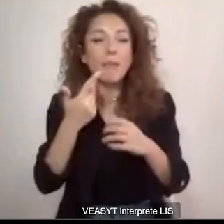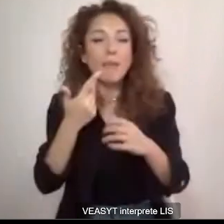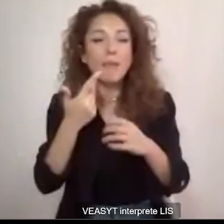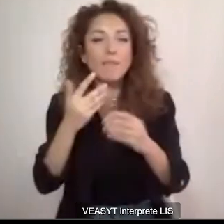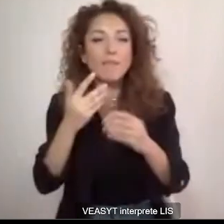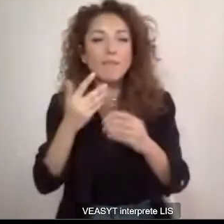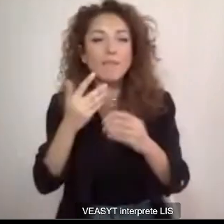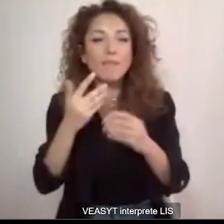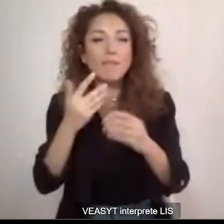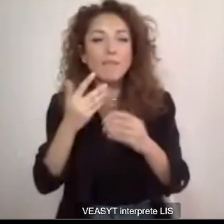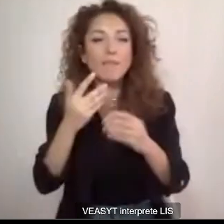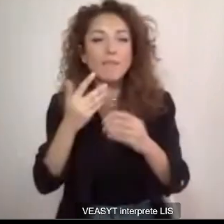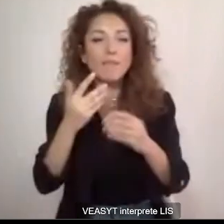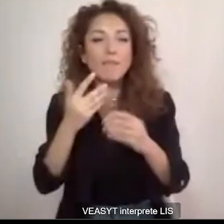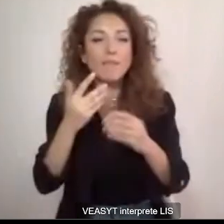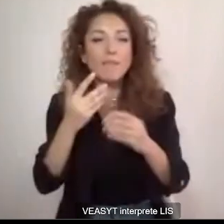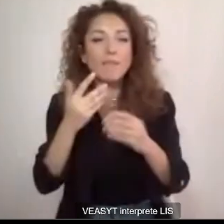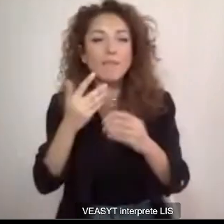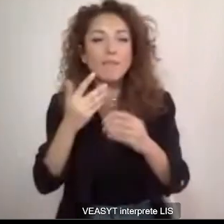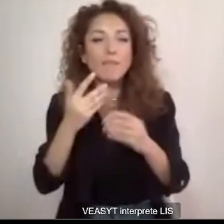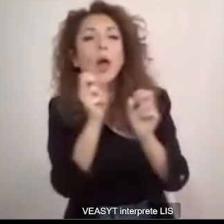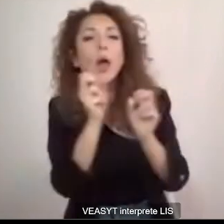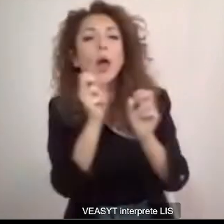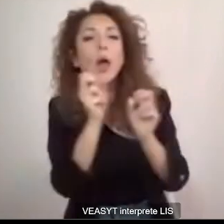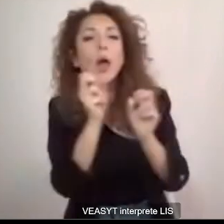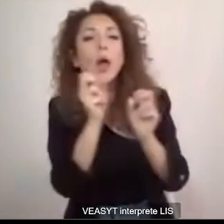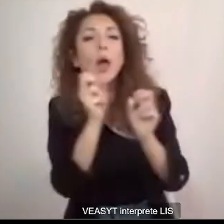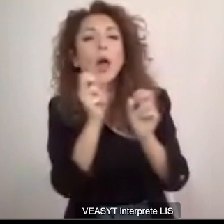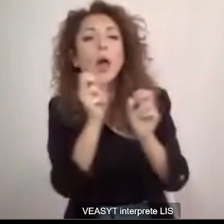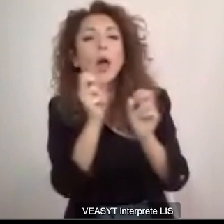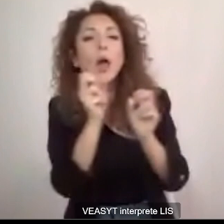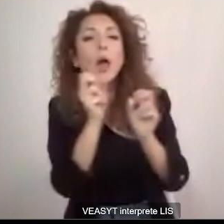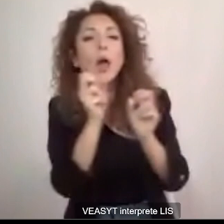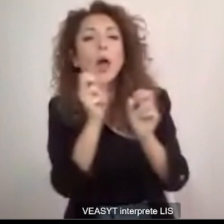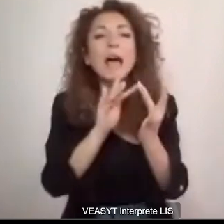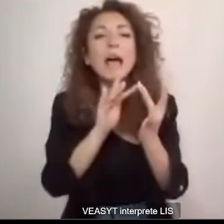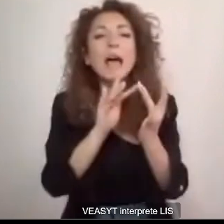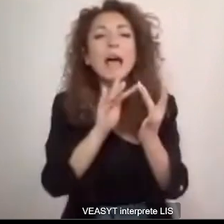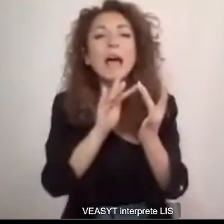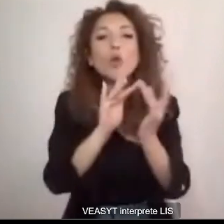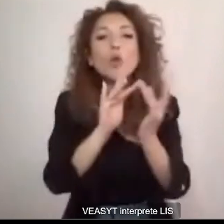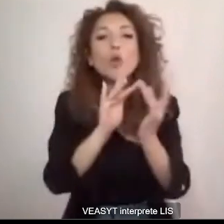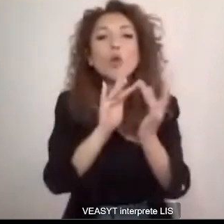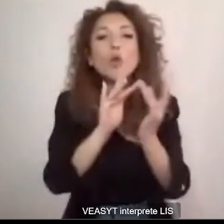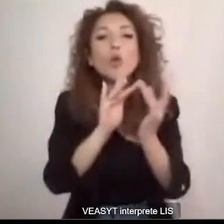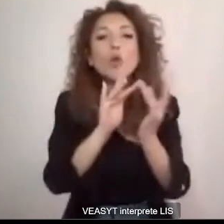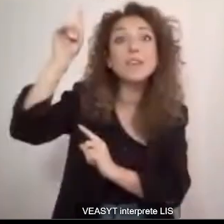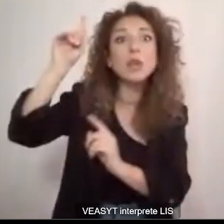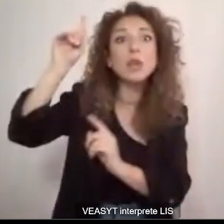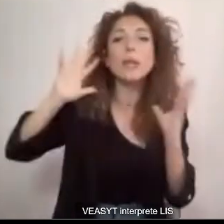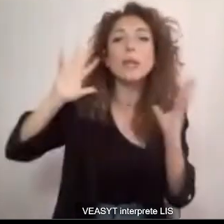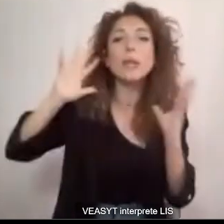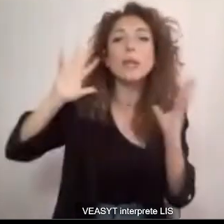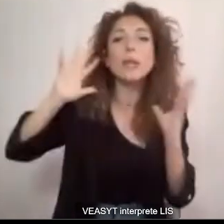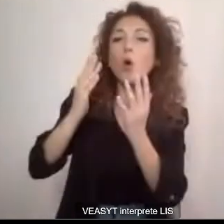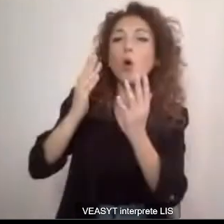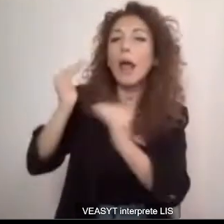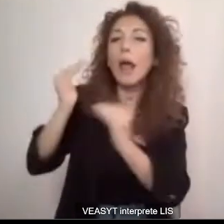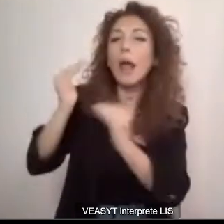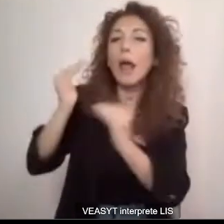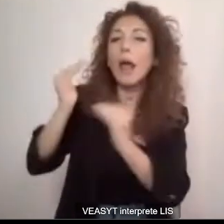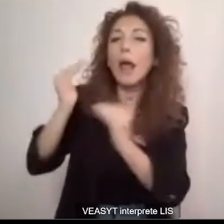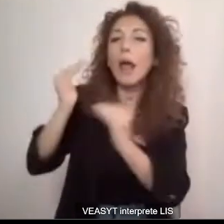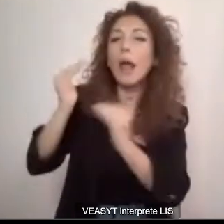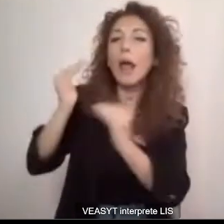entrare i destinatari in contatto con il divino o con la dimensione trascendentale. Però in questo se una persona